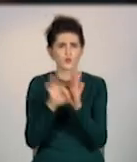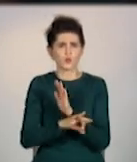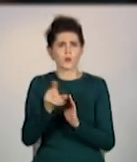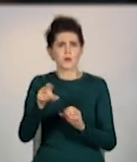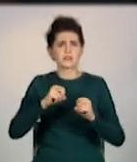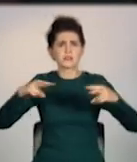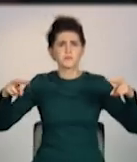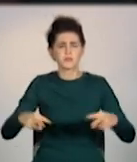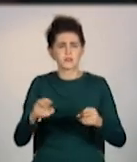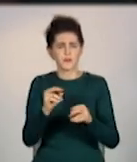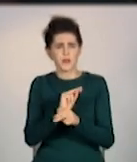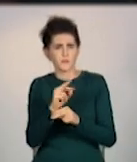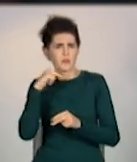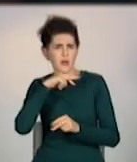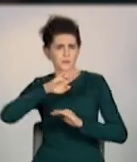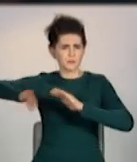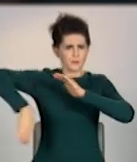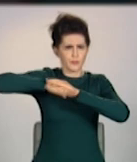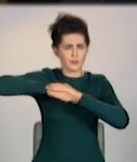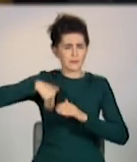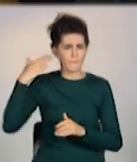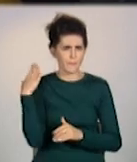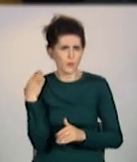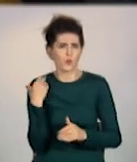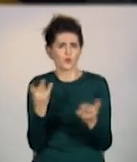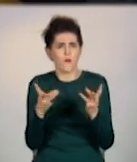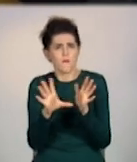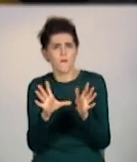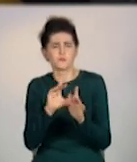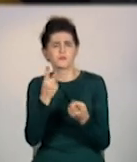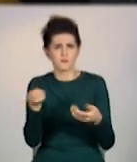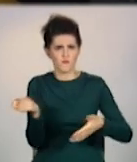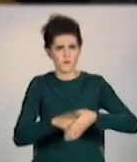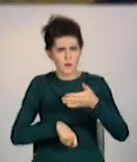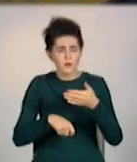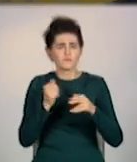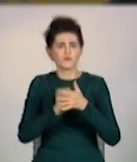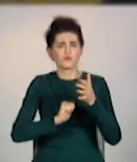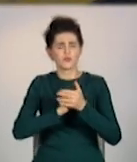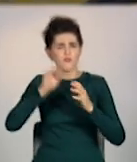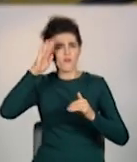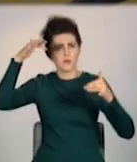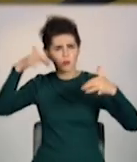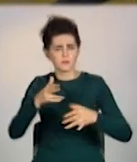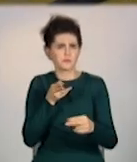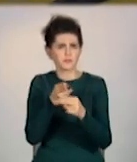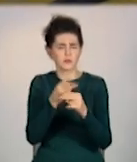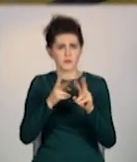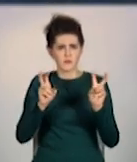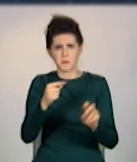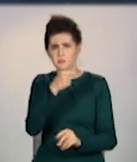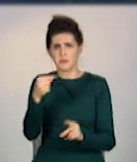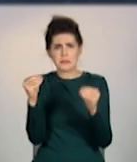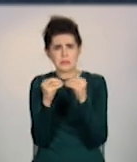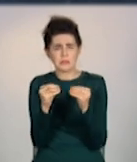протиопроліжній матрасі, який пітає золот електричні справи. Частина квартиру будинку й досі без електрики. У 10-градусний мороз